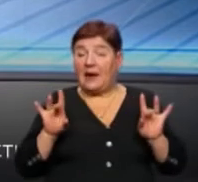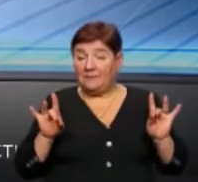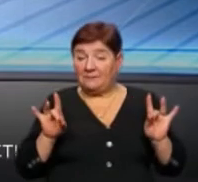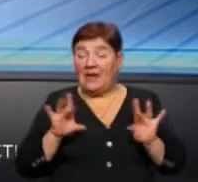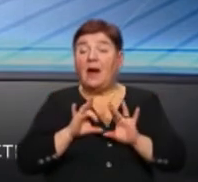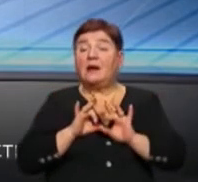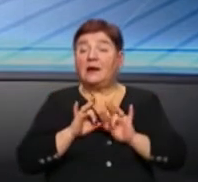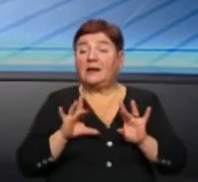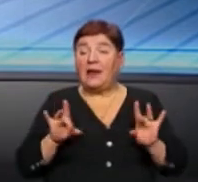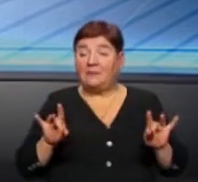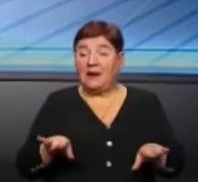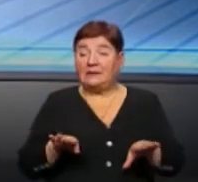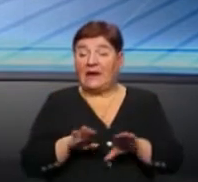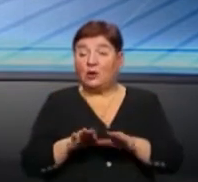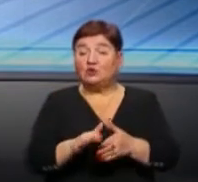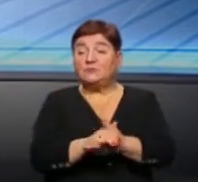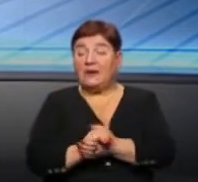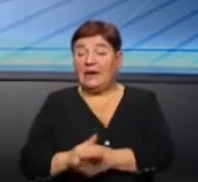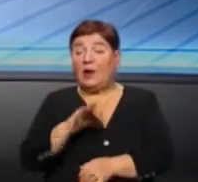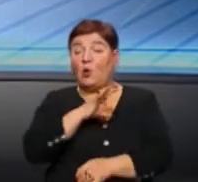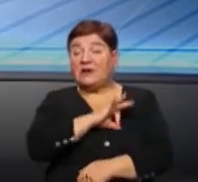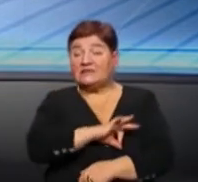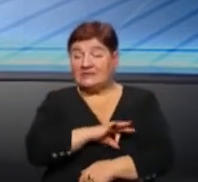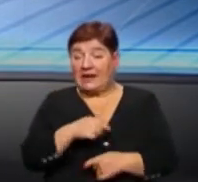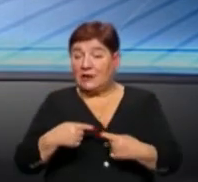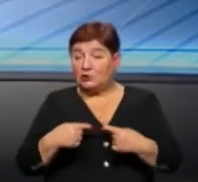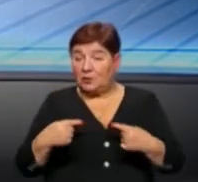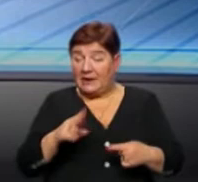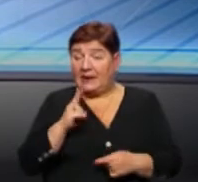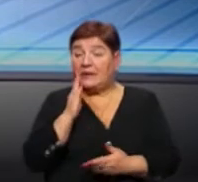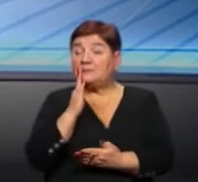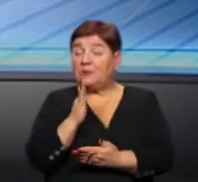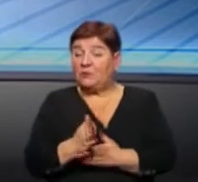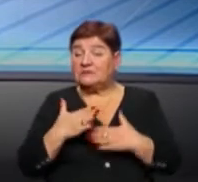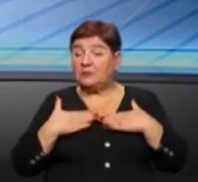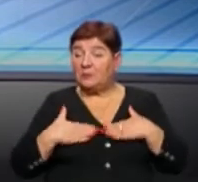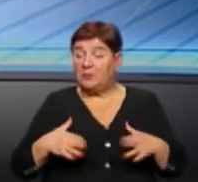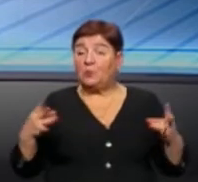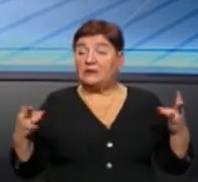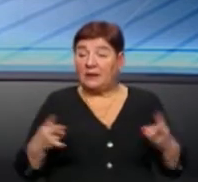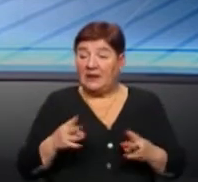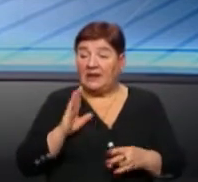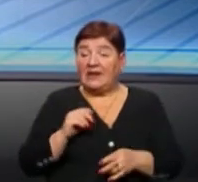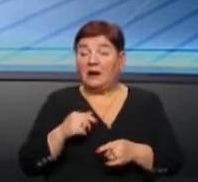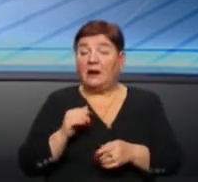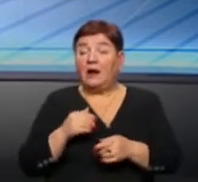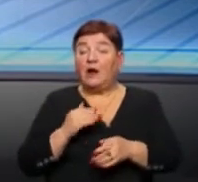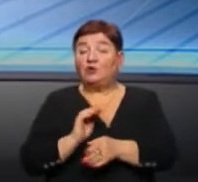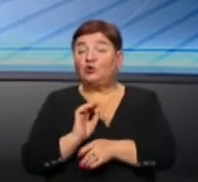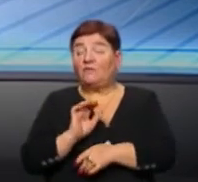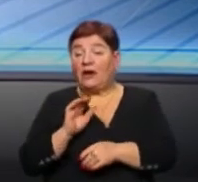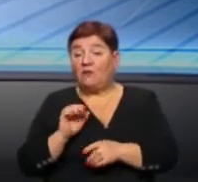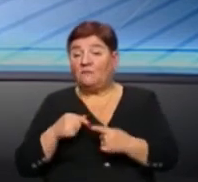Реклама – це, так би мовити, суспільно корисний інструмент, який спрямований на задоволення потреб як товаровиробників